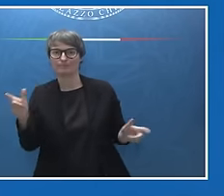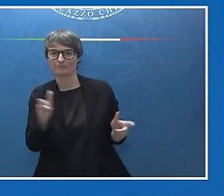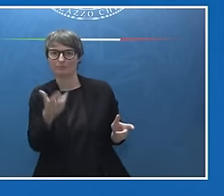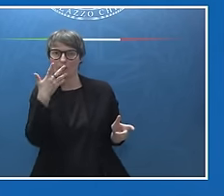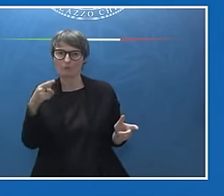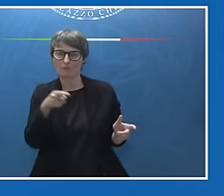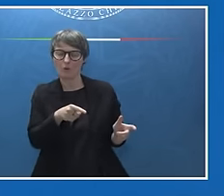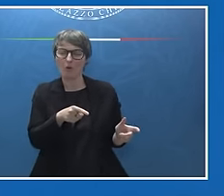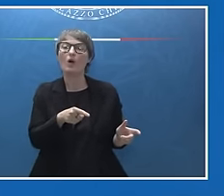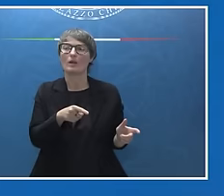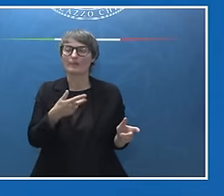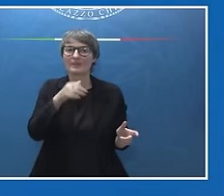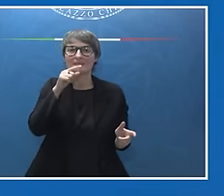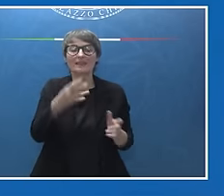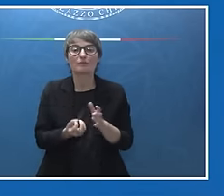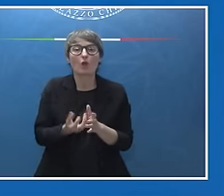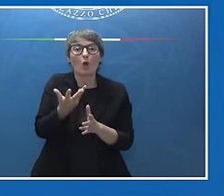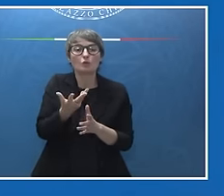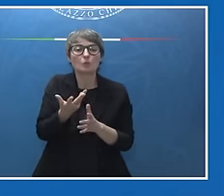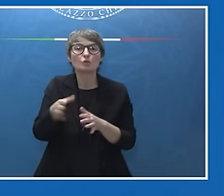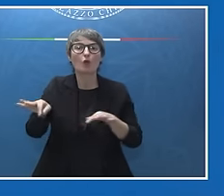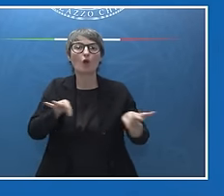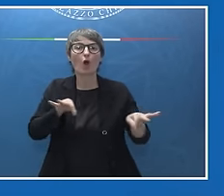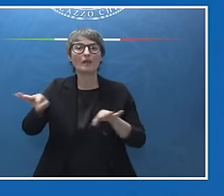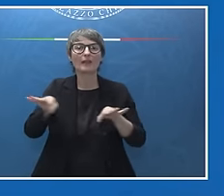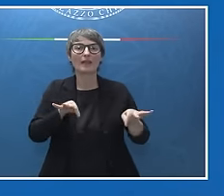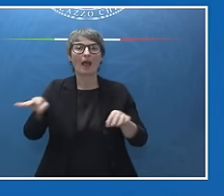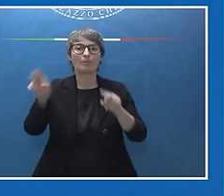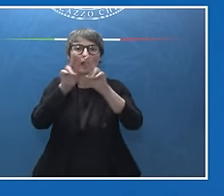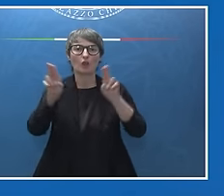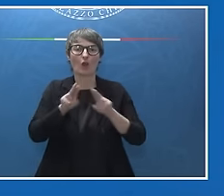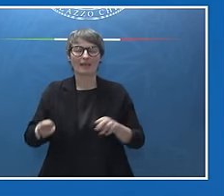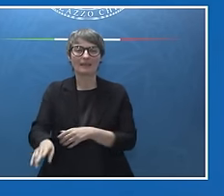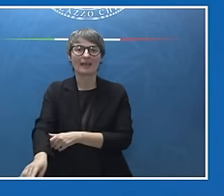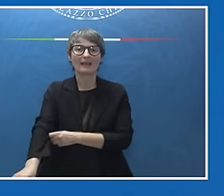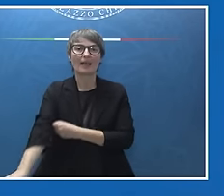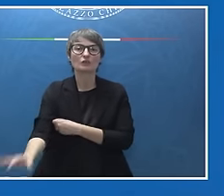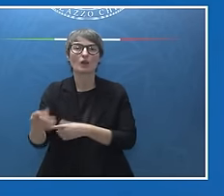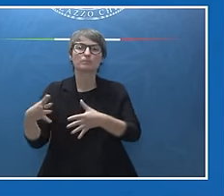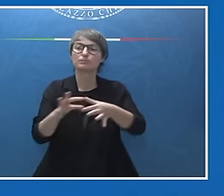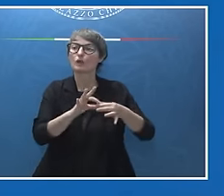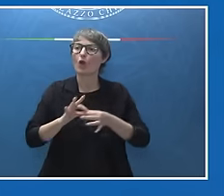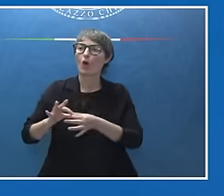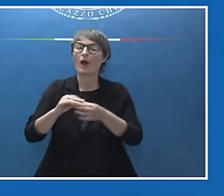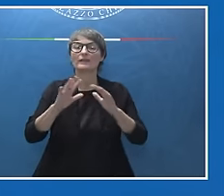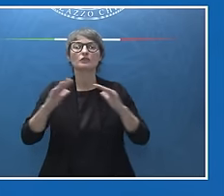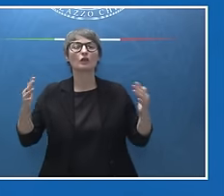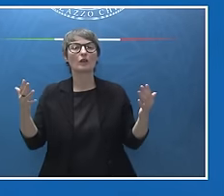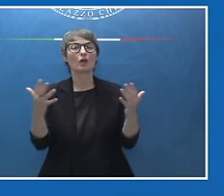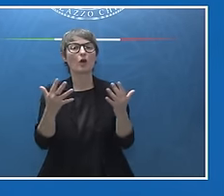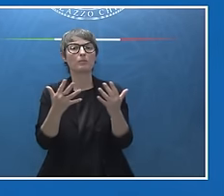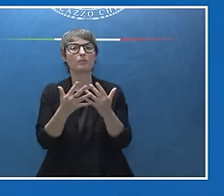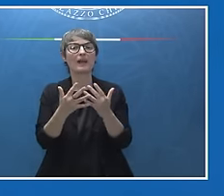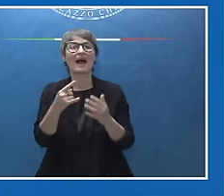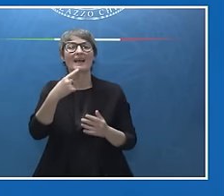costruire un coordinamento a livello internazionale, una coalizione globale contro i trafficanti di